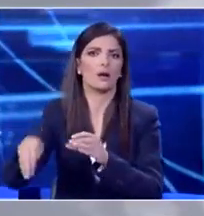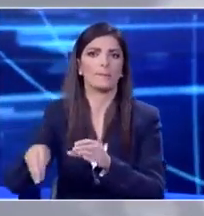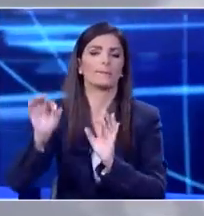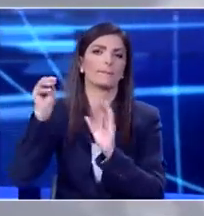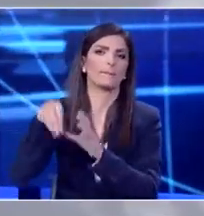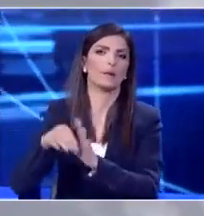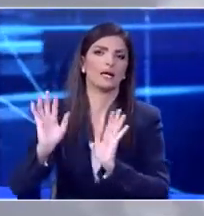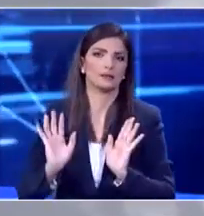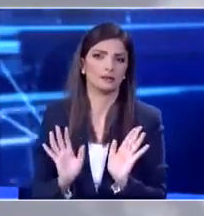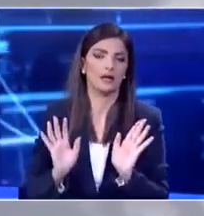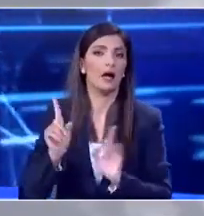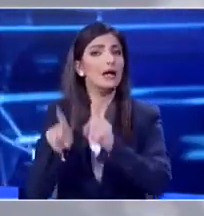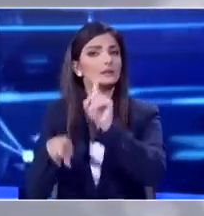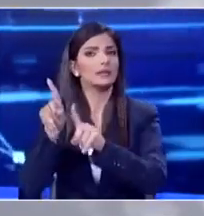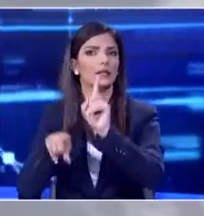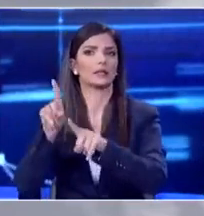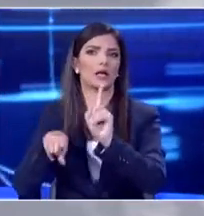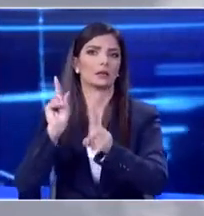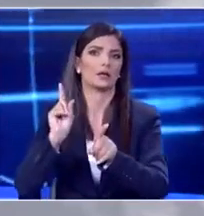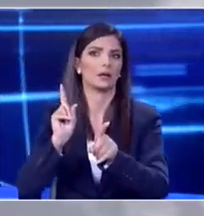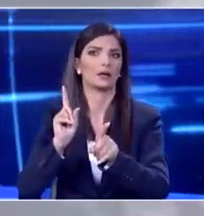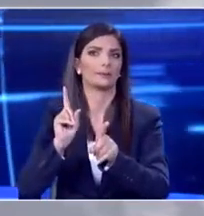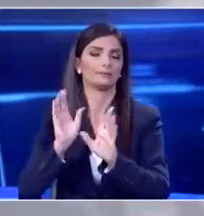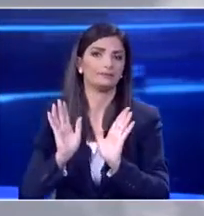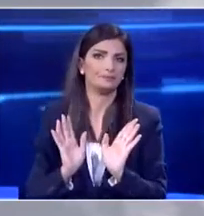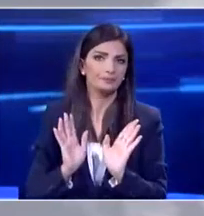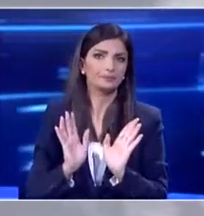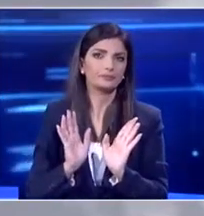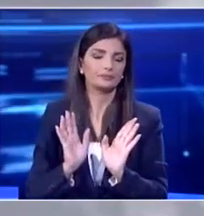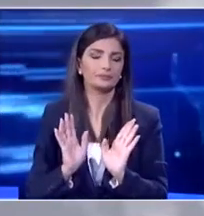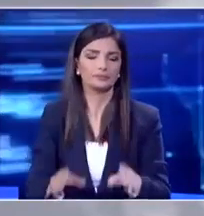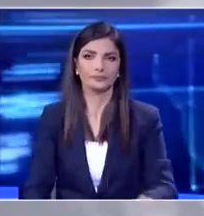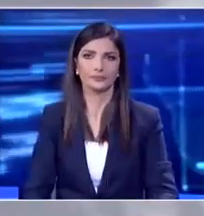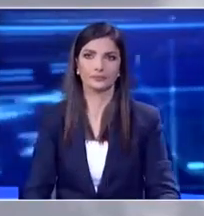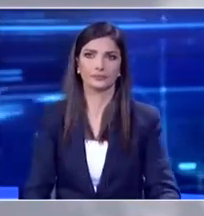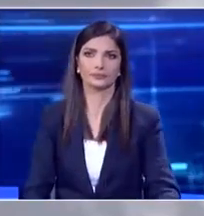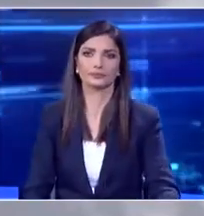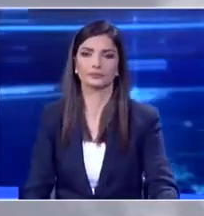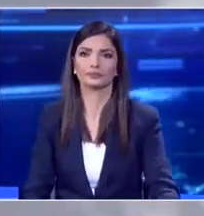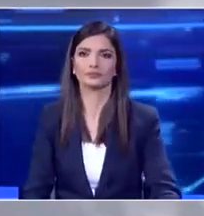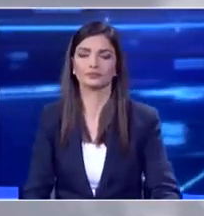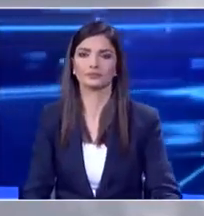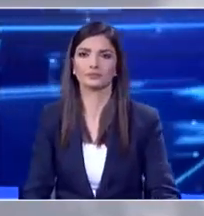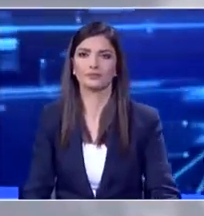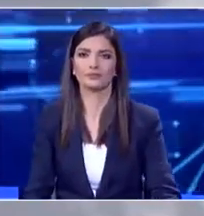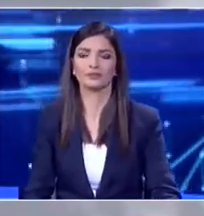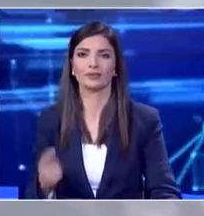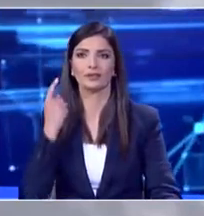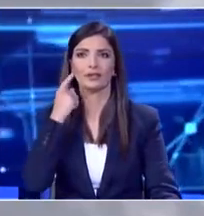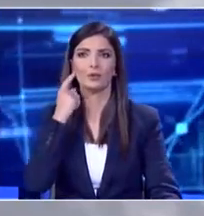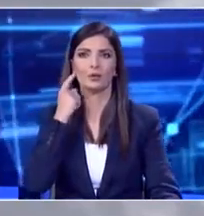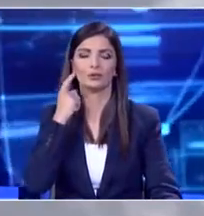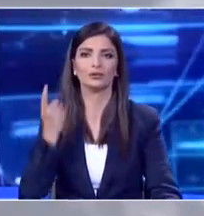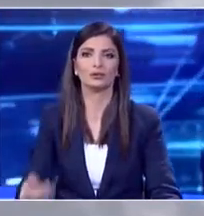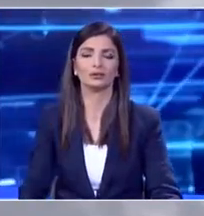επαφής κατηγοριοποιούνται και παίρνουν σε αυτοπυρορισμό και γίνονται εξετάσεις ταυτόχρονα Είναι παγελματίας ευχίες άρα έχει έρθει σε επαφή και